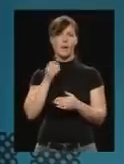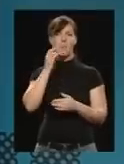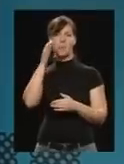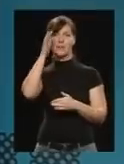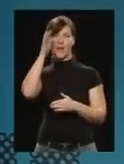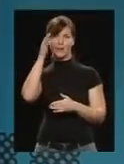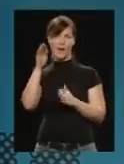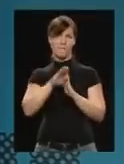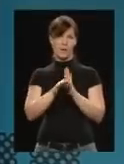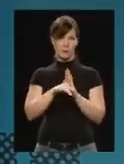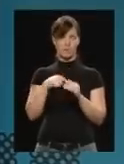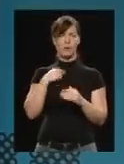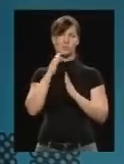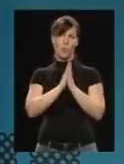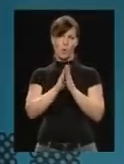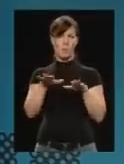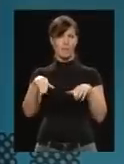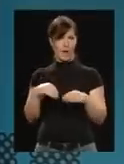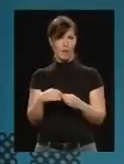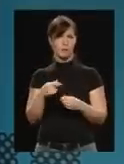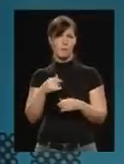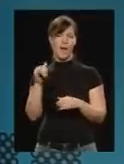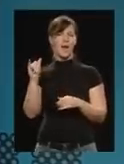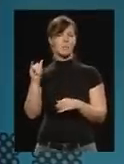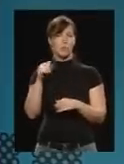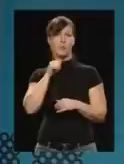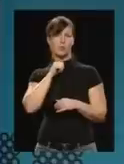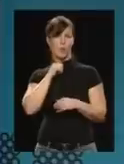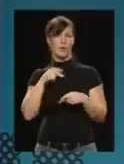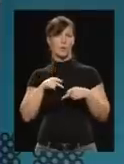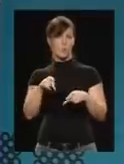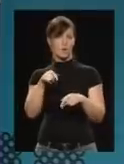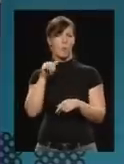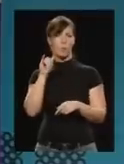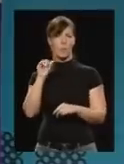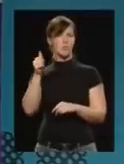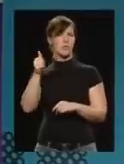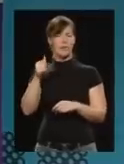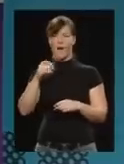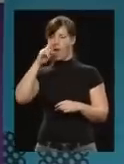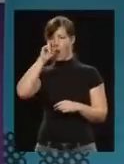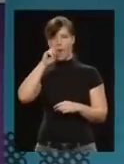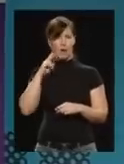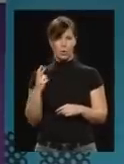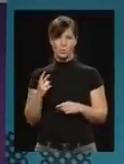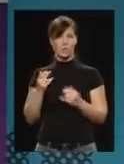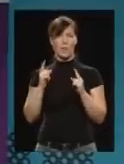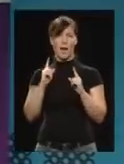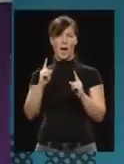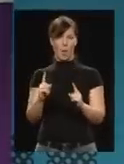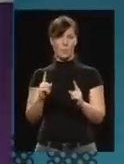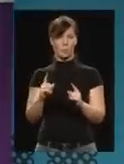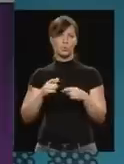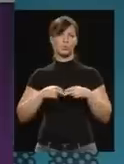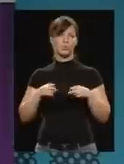ezt örömmel vállaljuk, és mi is szükségesnek tartjuk, hiszen Budapest egyik legrosszabb állapotú útvonal a Görgelyi utca. Itt mind a villamospálya, mind az útpálya felújítására